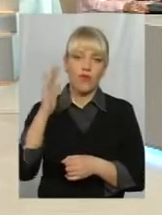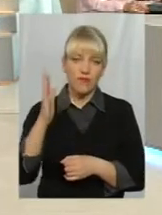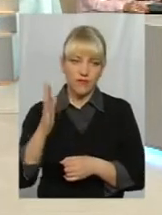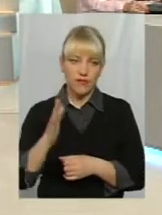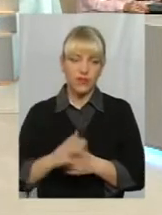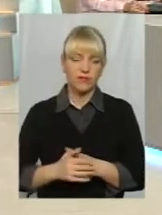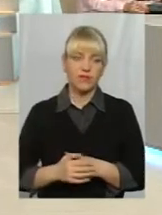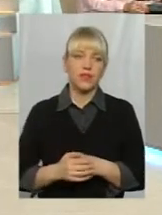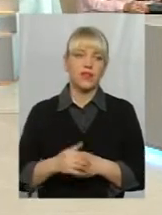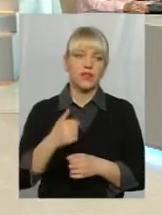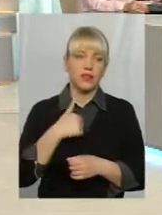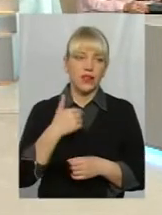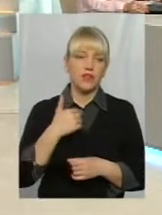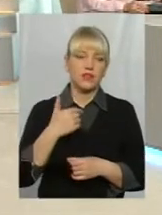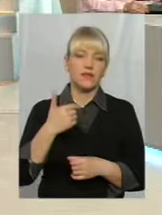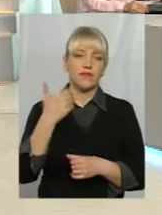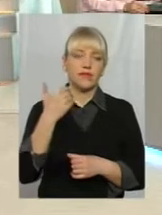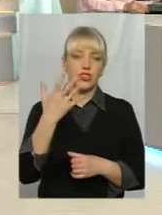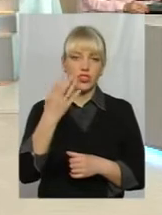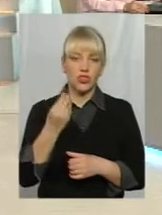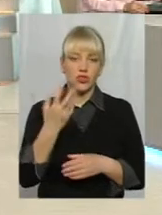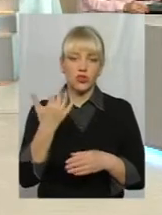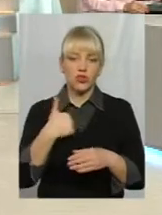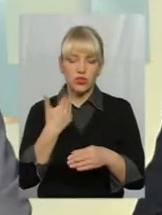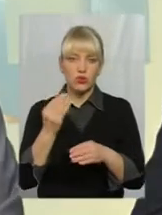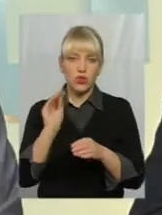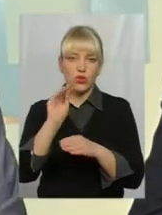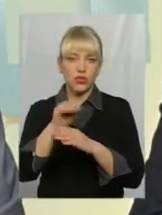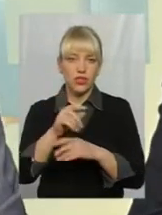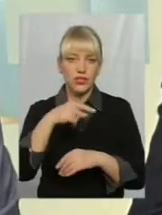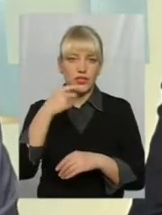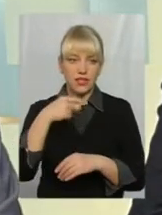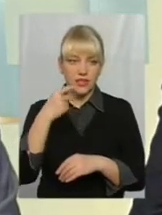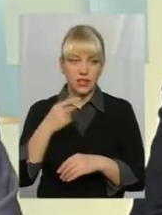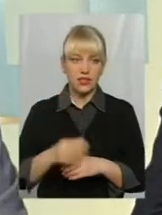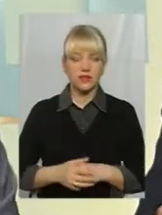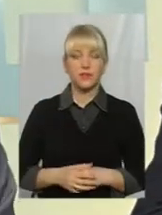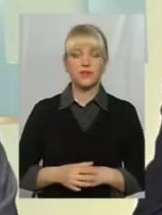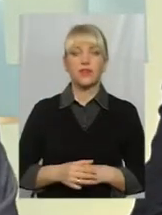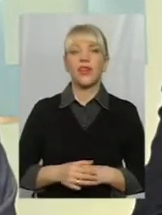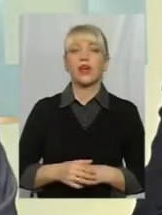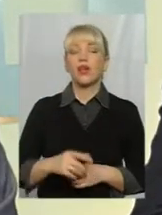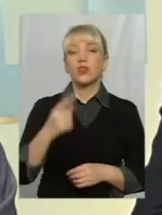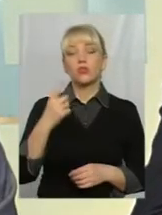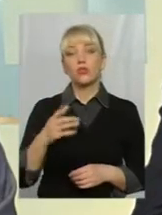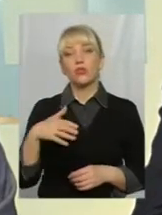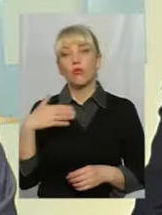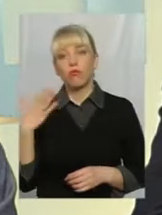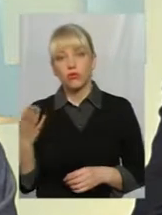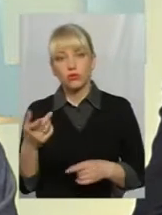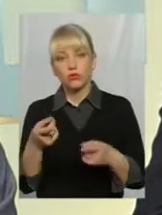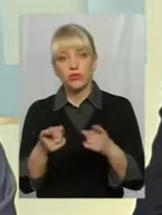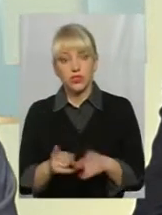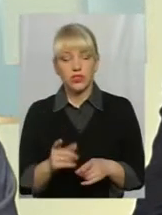держава кадастру. Я от, до речі, тут хотів би сказати, бо, ну, з одного боку, дійсно,